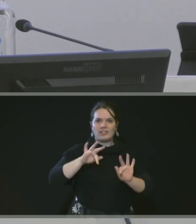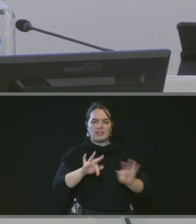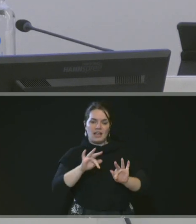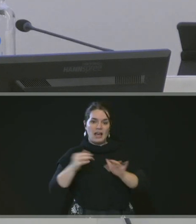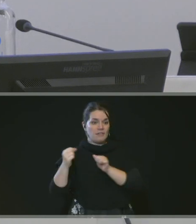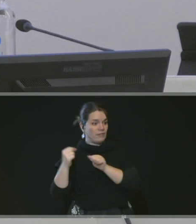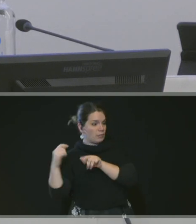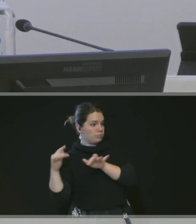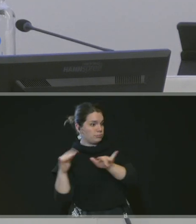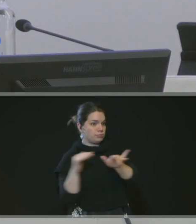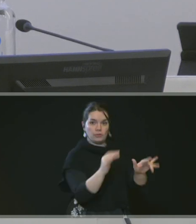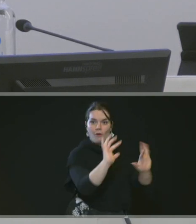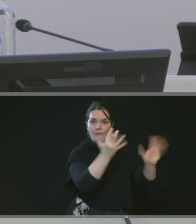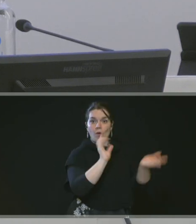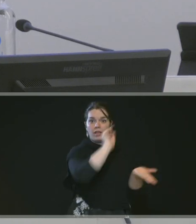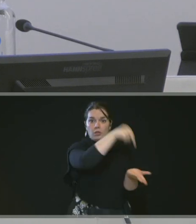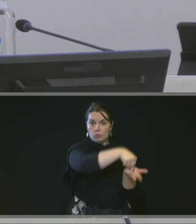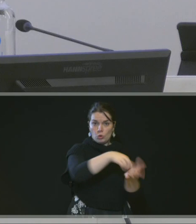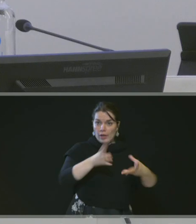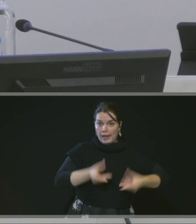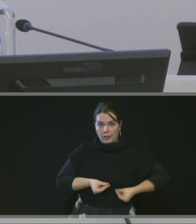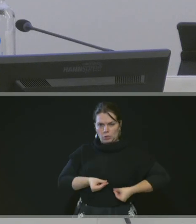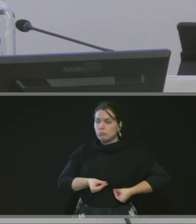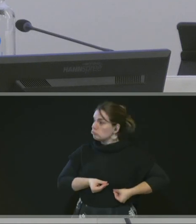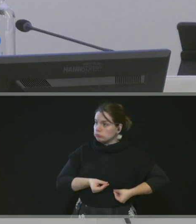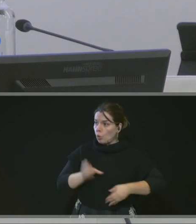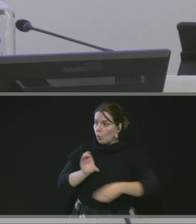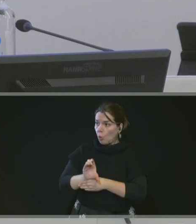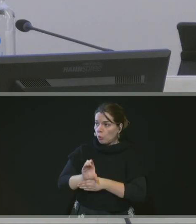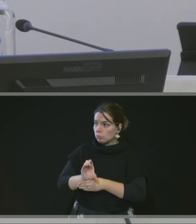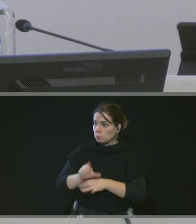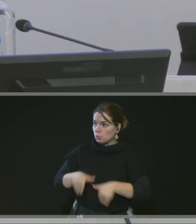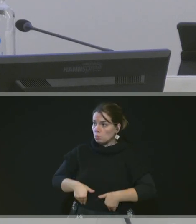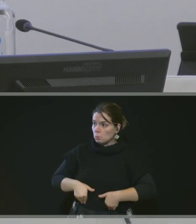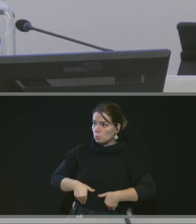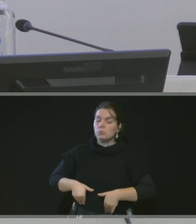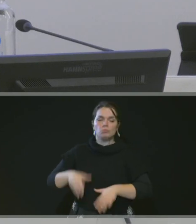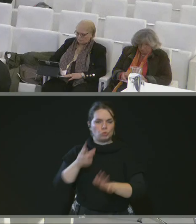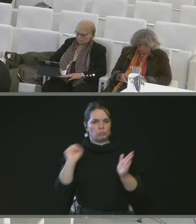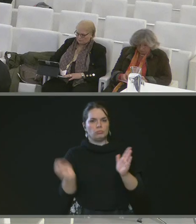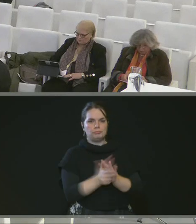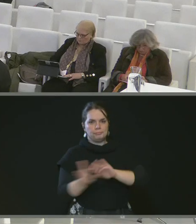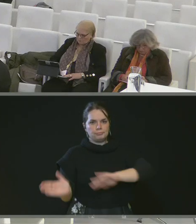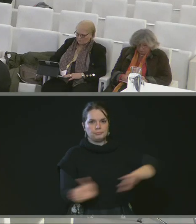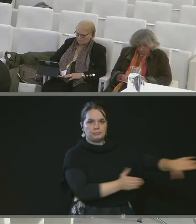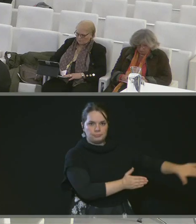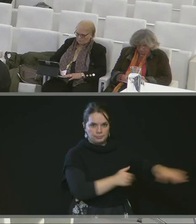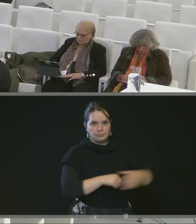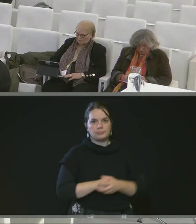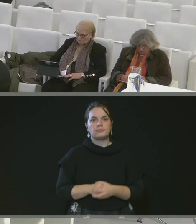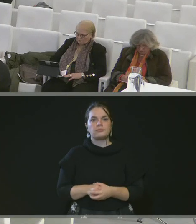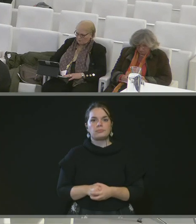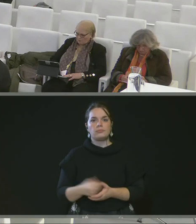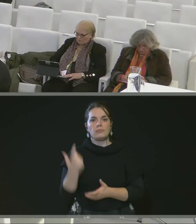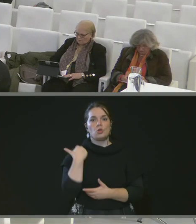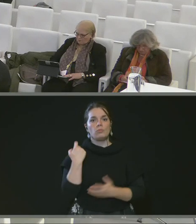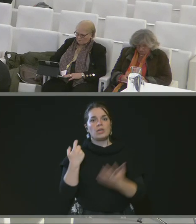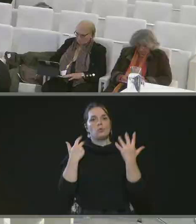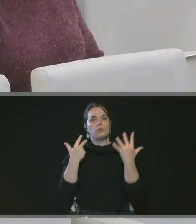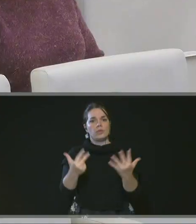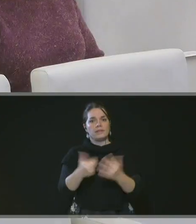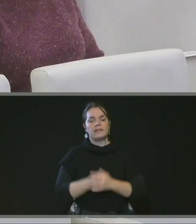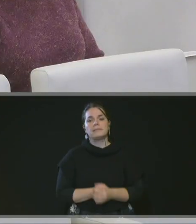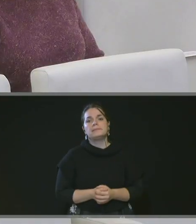forêt. Pas de vote contre, pas d'abstention. Et donc, il a unanimité. On passe à la numéro 8